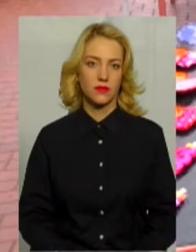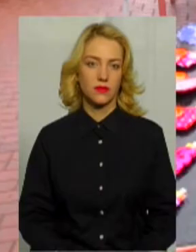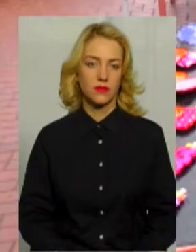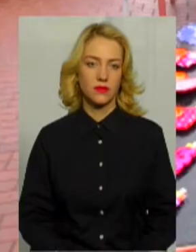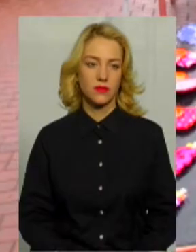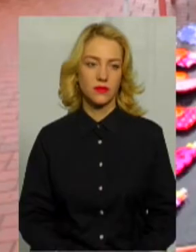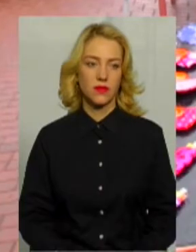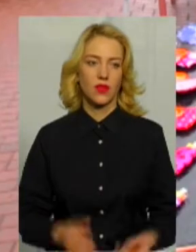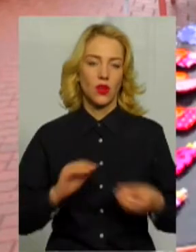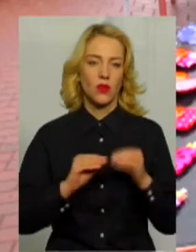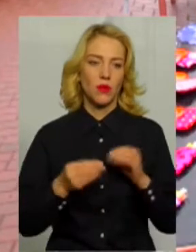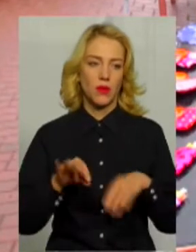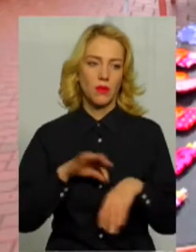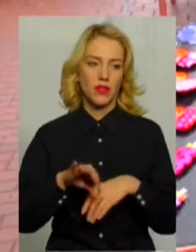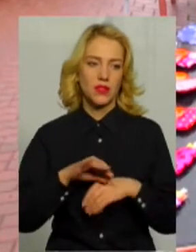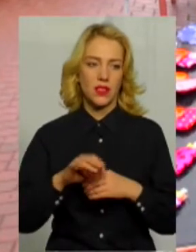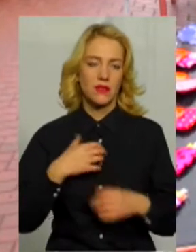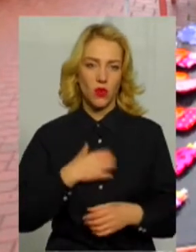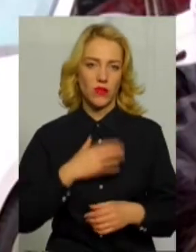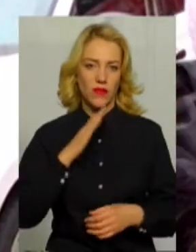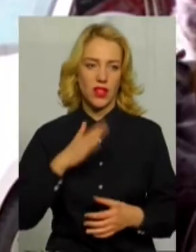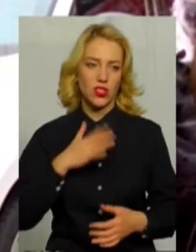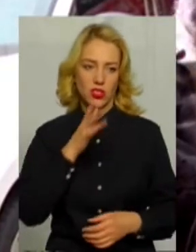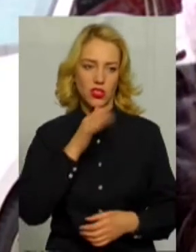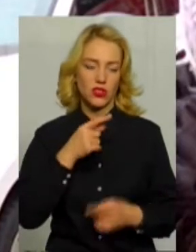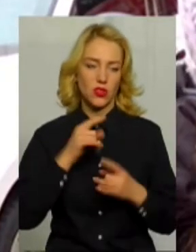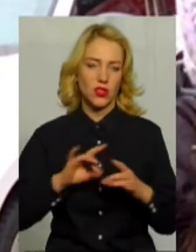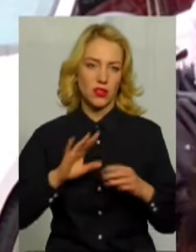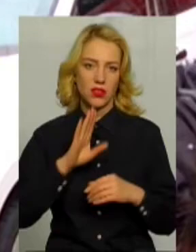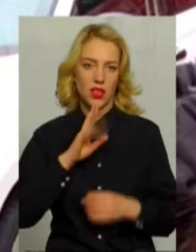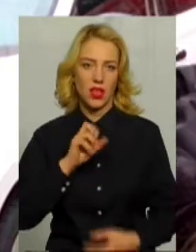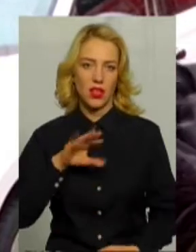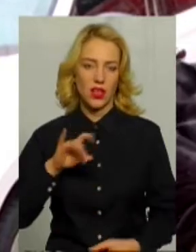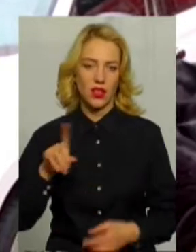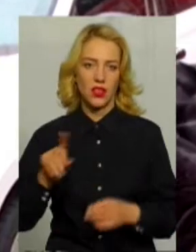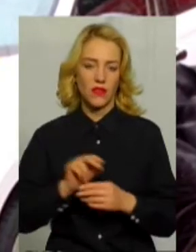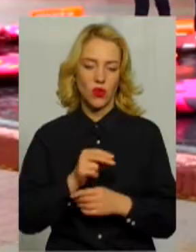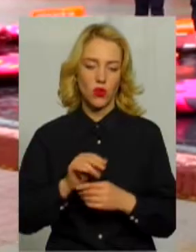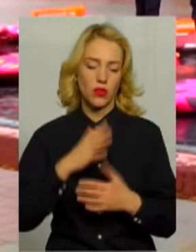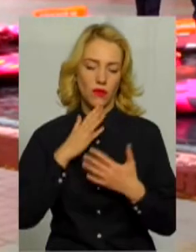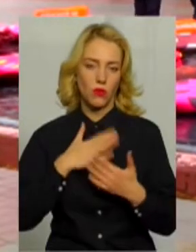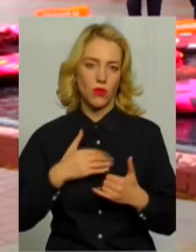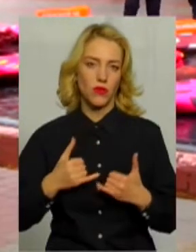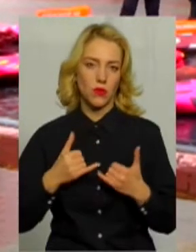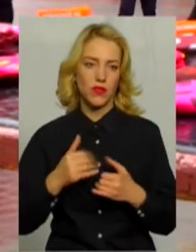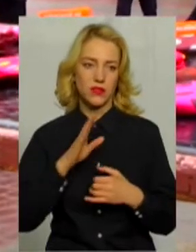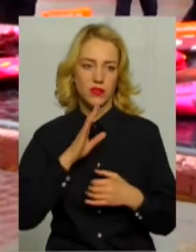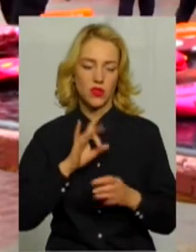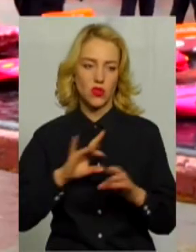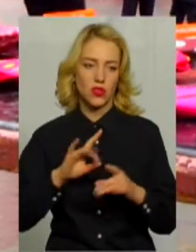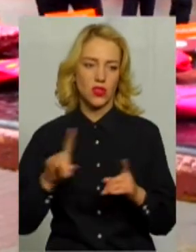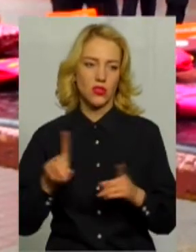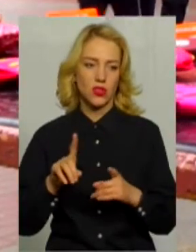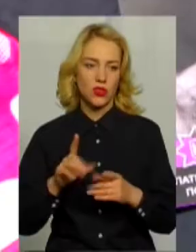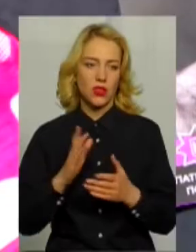Проблема насильства актуальна в наш час, каже хмельничанка Катерина. Попри те, що її виховували в любові та повазі, дівчина каже, в її оточенні є люди,